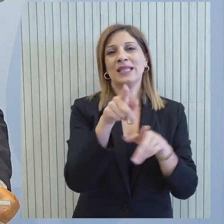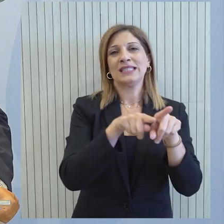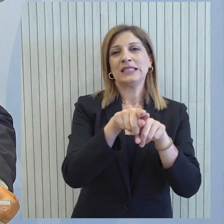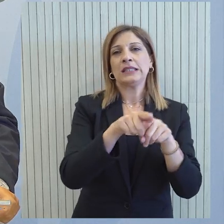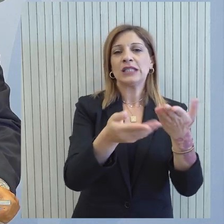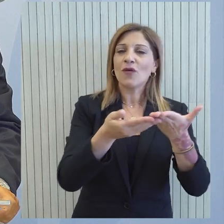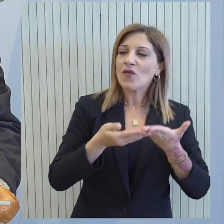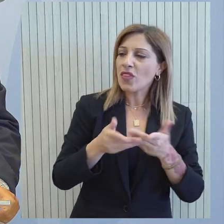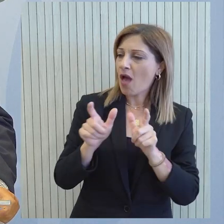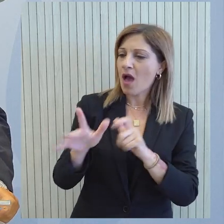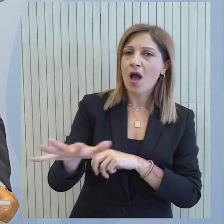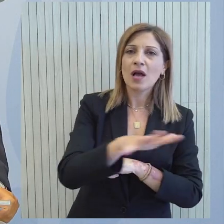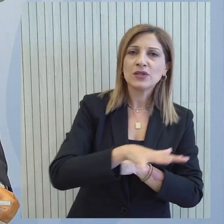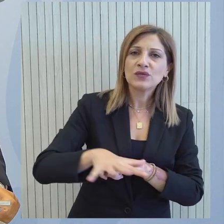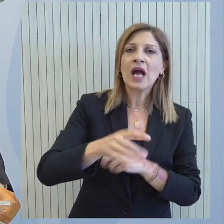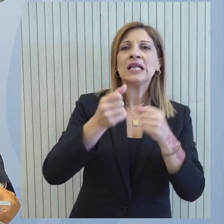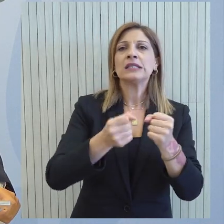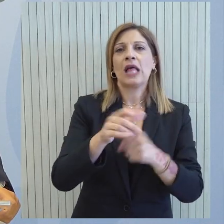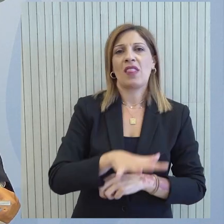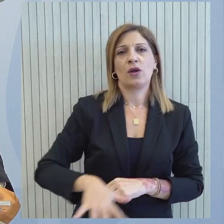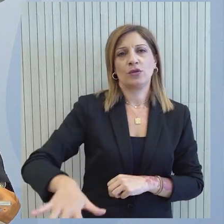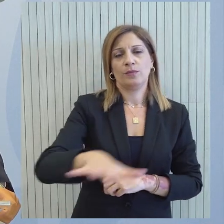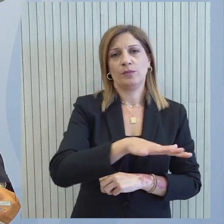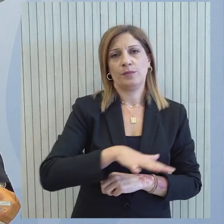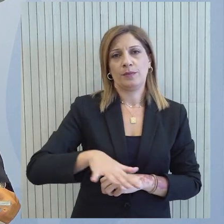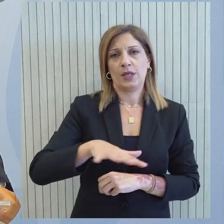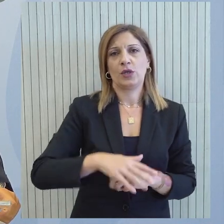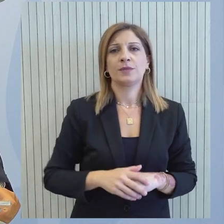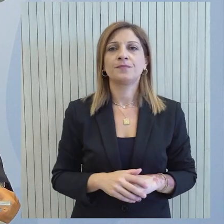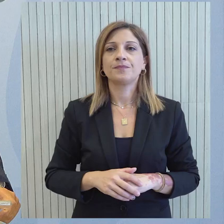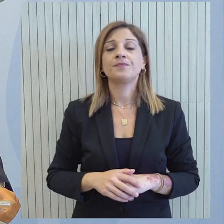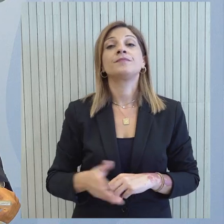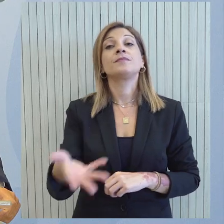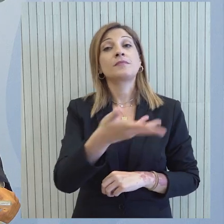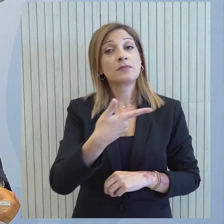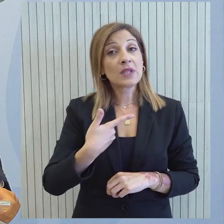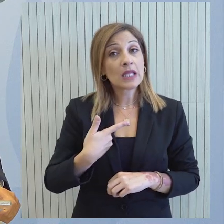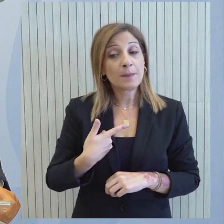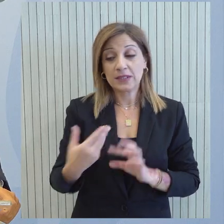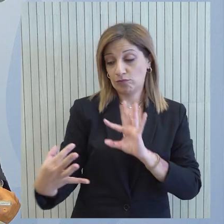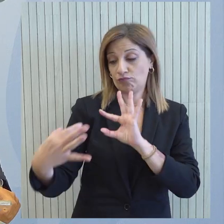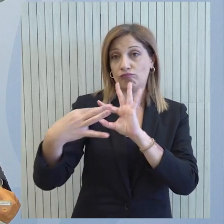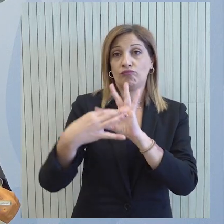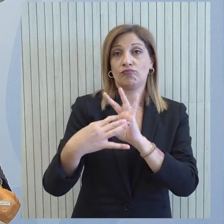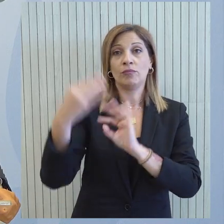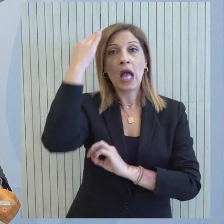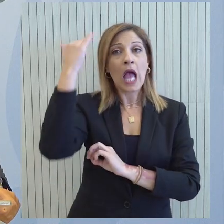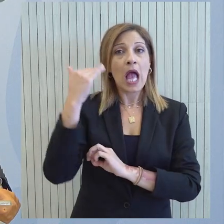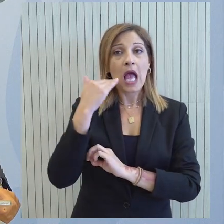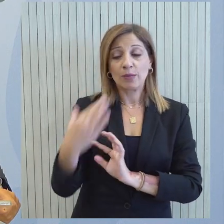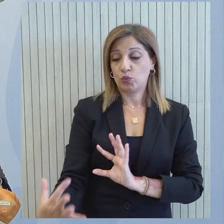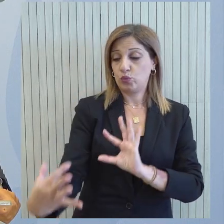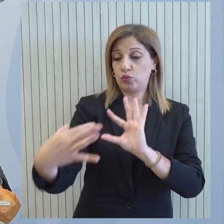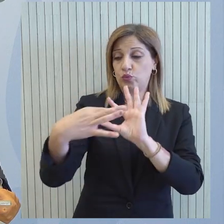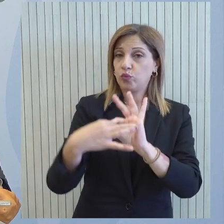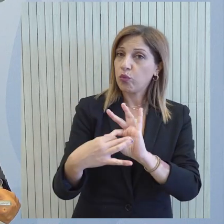σχέση που συμβάλλει θετικά στην ασφάλεια και στη σταθερότητα της Ανατολικής Μεσογείου. Είμαστε στρατηγικοί εταίροι που έχουμε